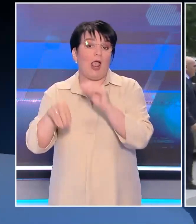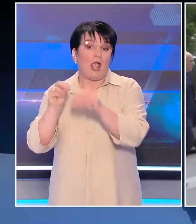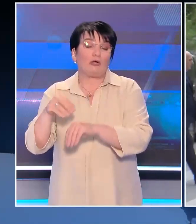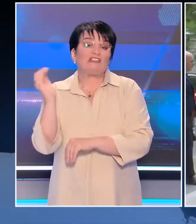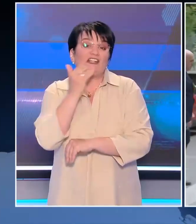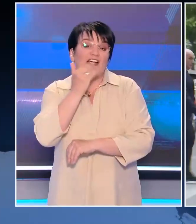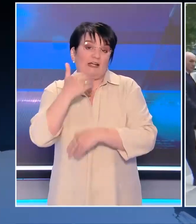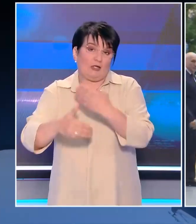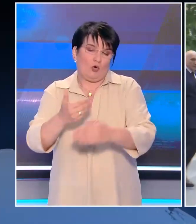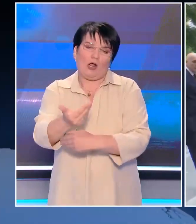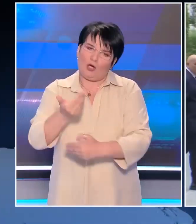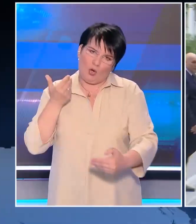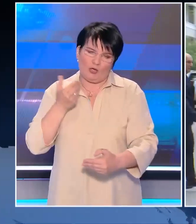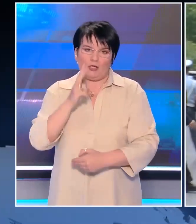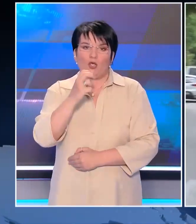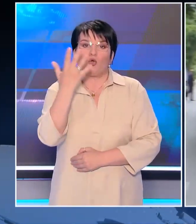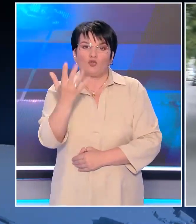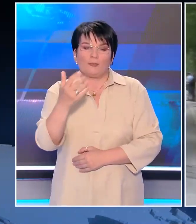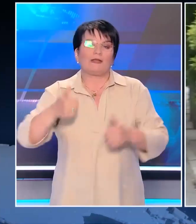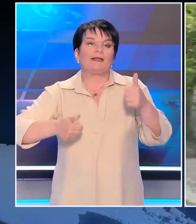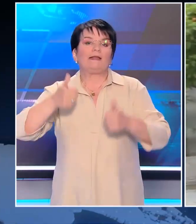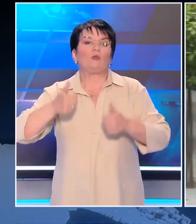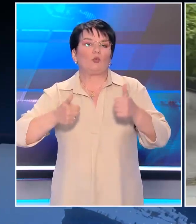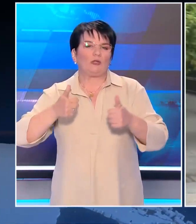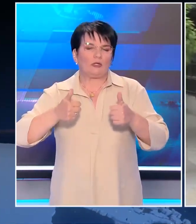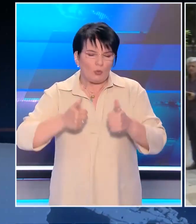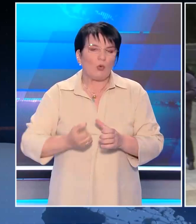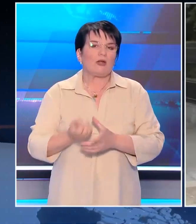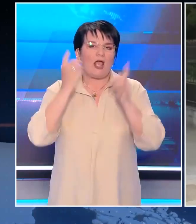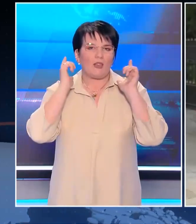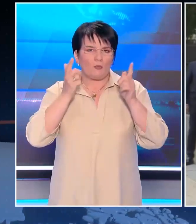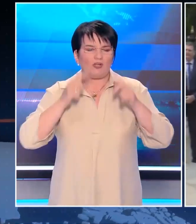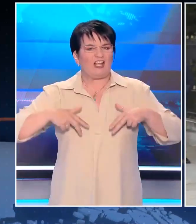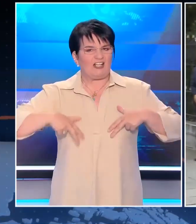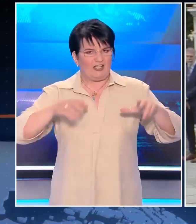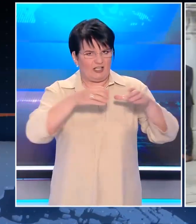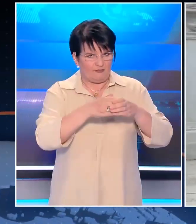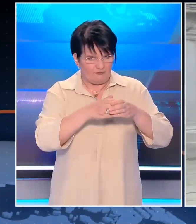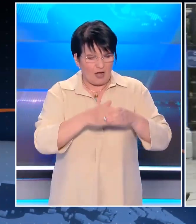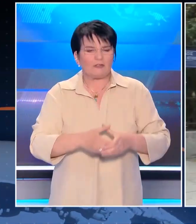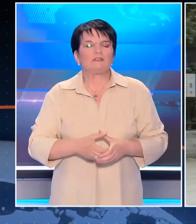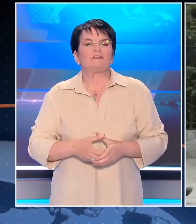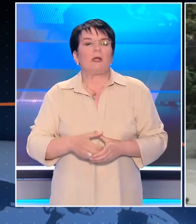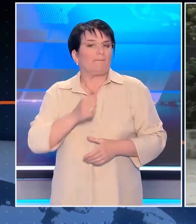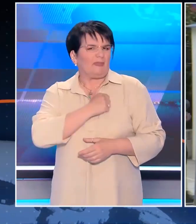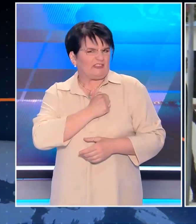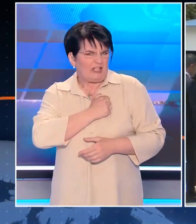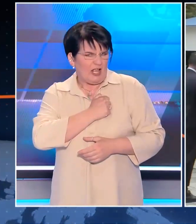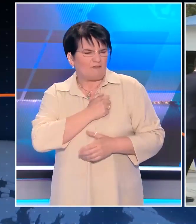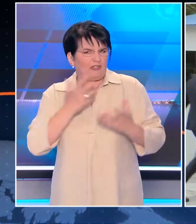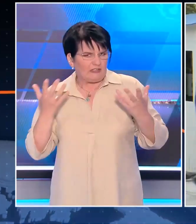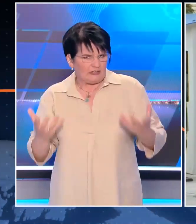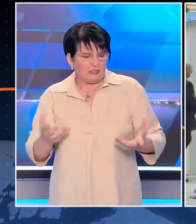επισπευστούν και να γίνουν νωρίτερα στις 25 Ιουνίου. Η Νέα Δημοκρατία και η κυβέρνηση Αδαμαντία πιστεύει και